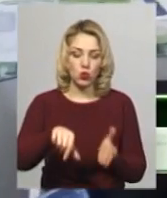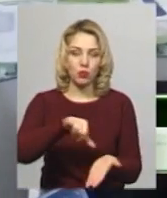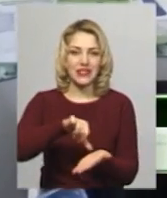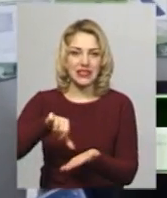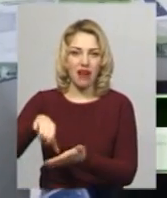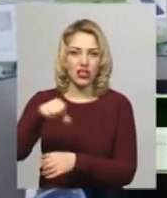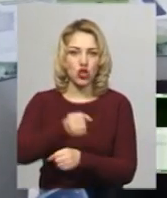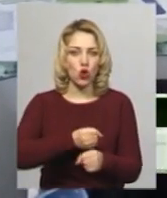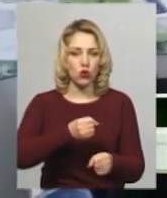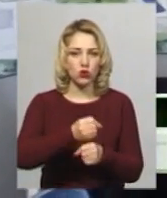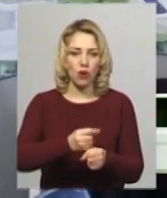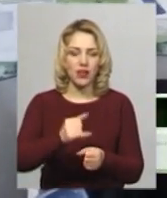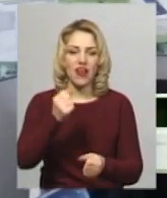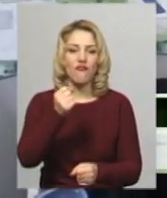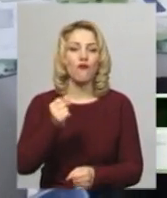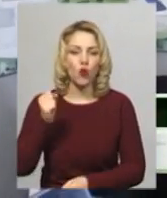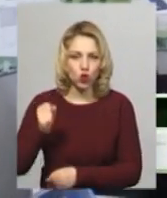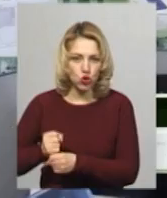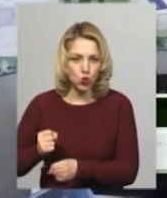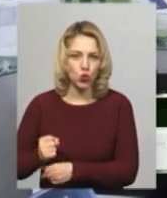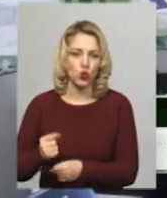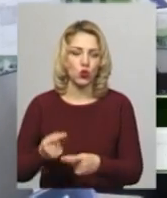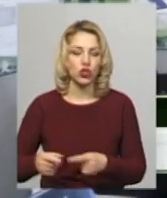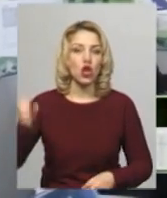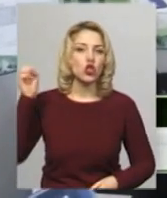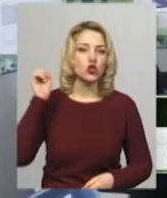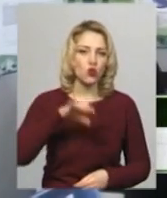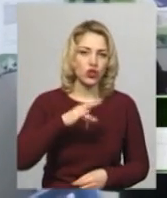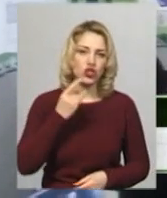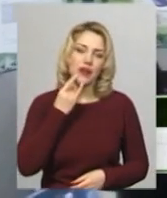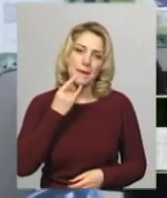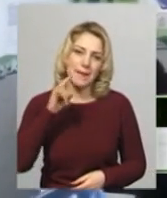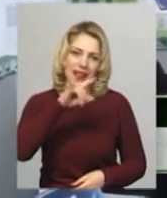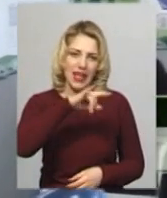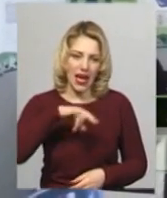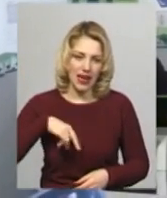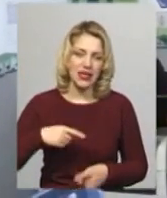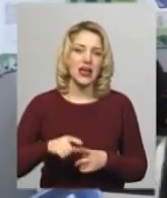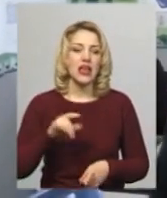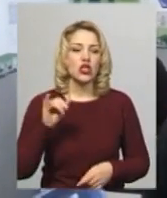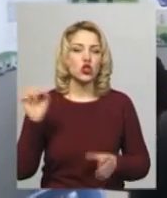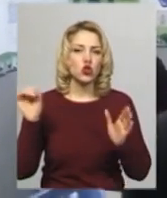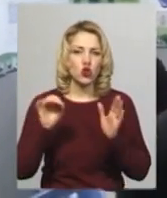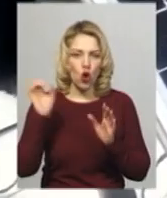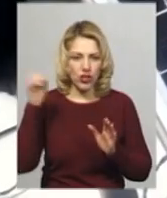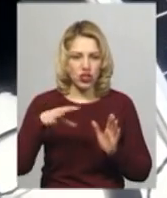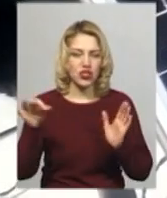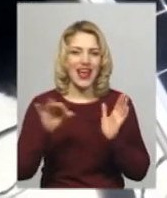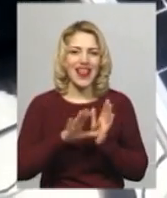розроблені і функціонують у нас сонячні панелі, сонячні електростанції.